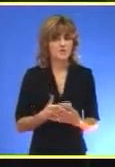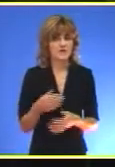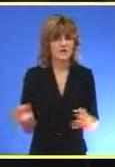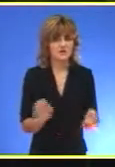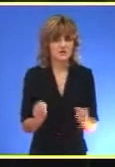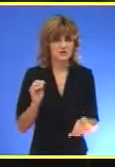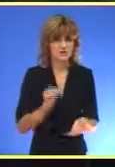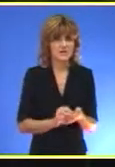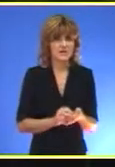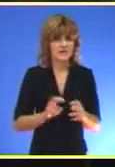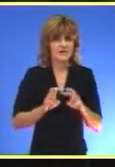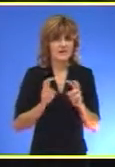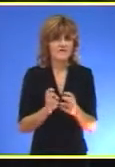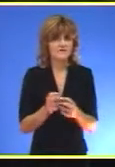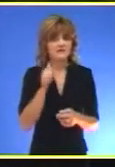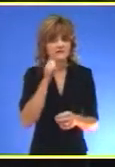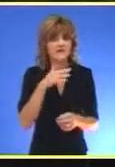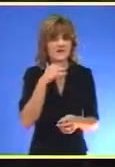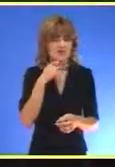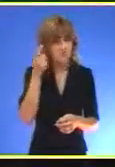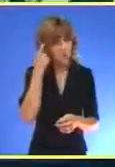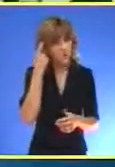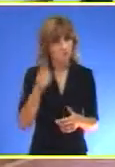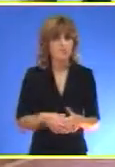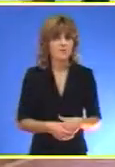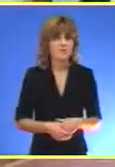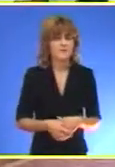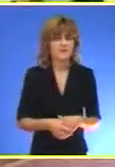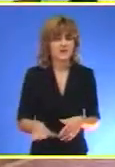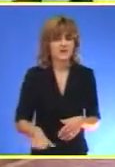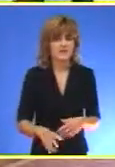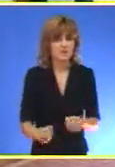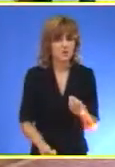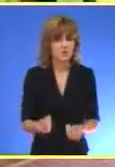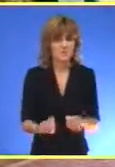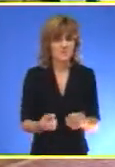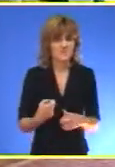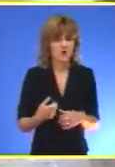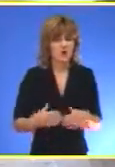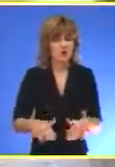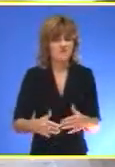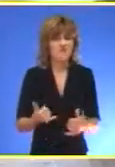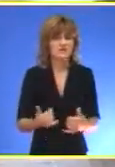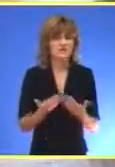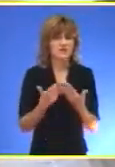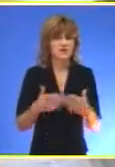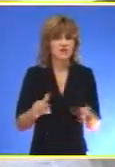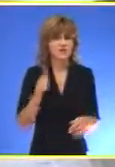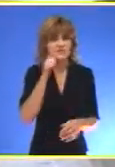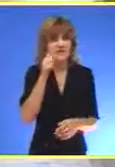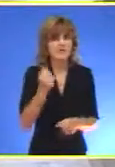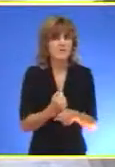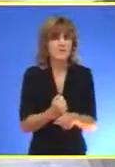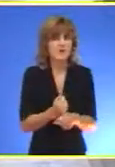svečano obelažen Evropski dan jevreske kulture Udečio je ustanovi Kolevka Danas otvoren dnevni boravak za